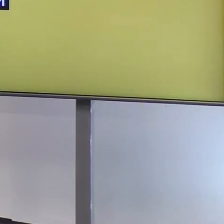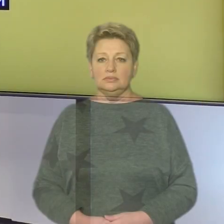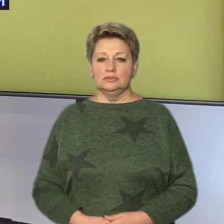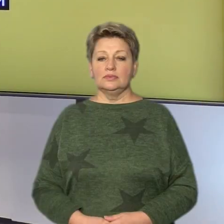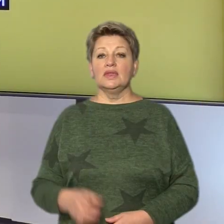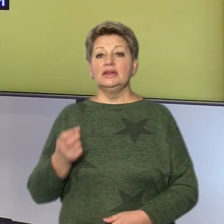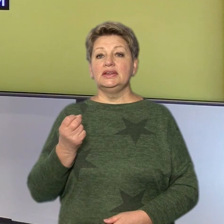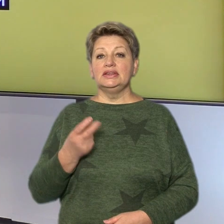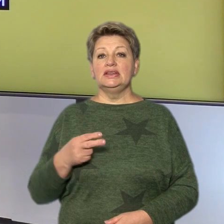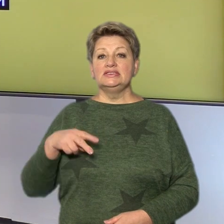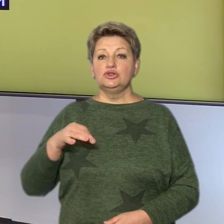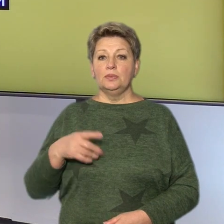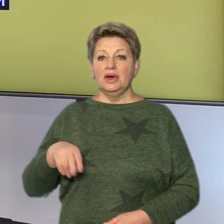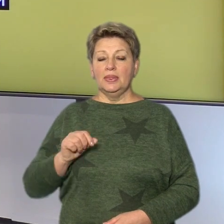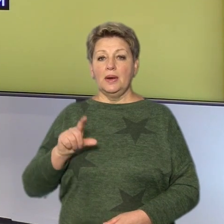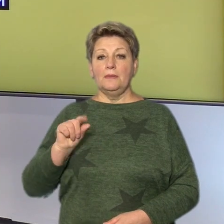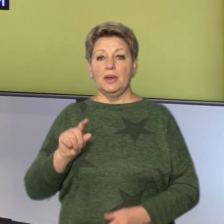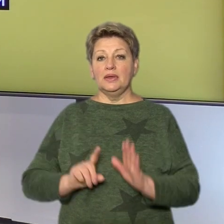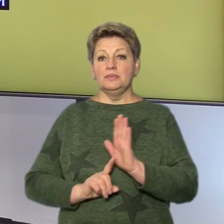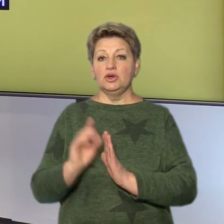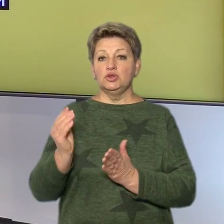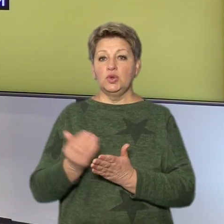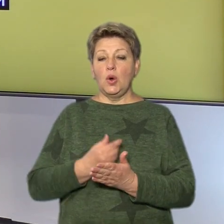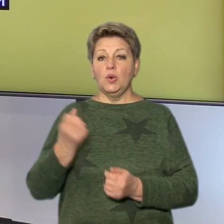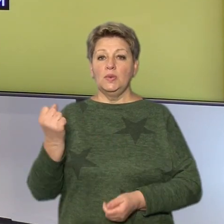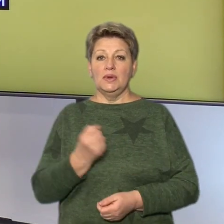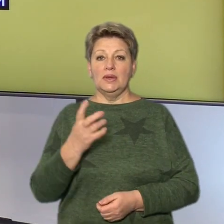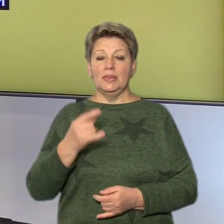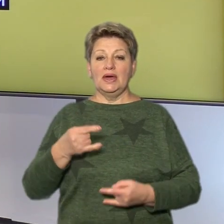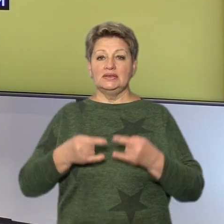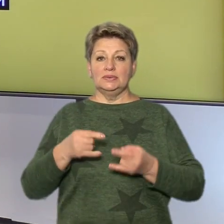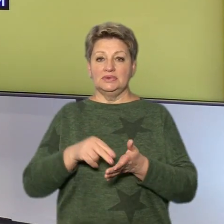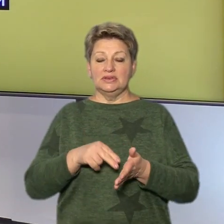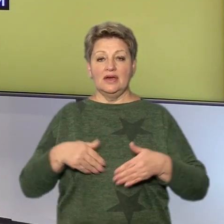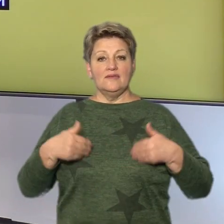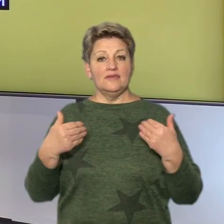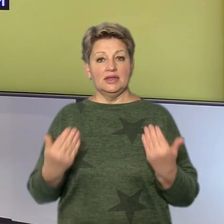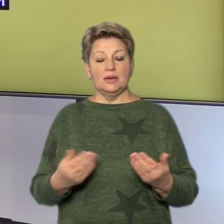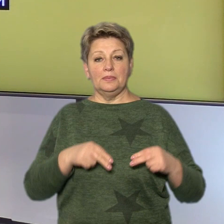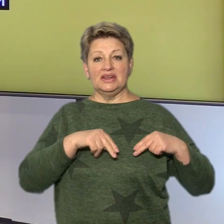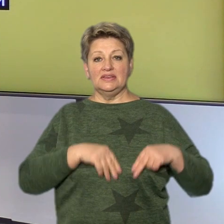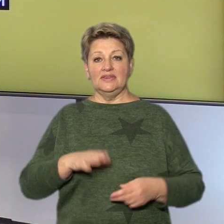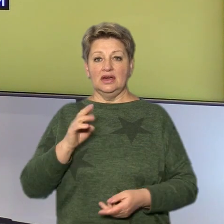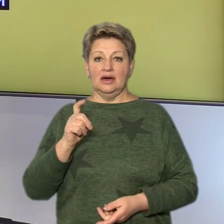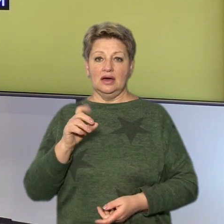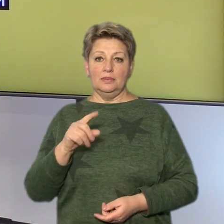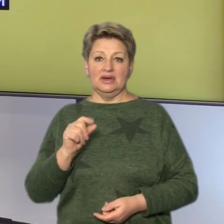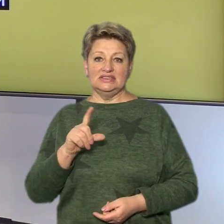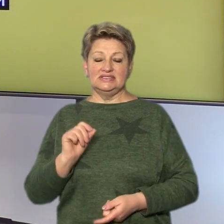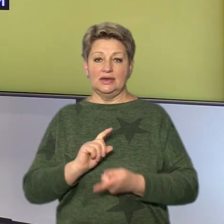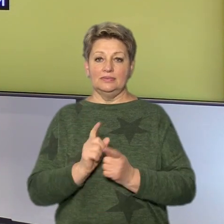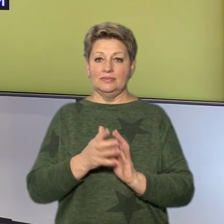13 листопада, понеділок. Розпочинаємо новини тиждень на Суспільне Черкаси. Вітаю. У студії для вас працює Вікторія Хамаза.